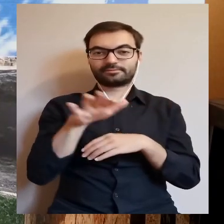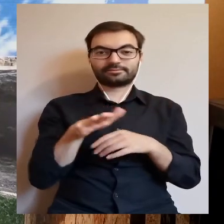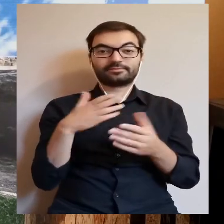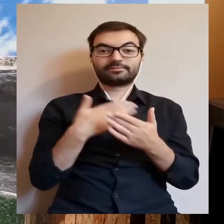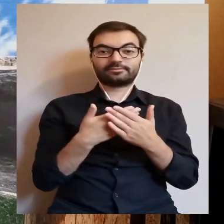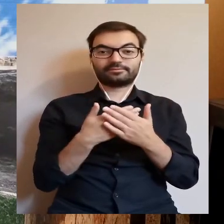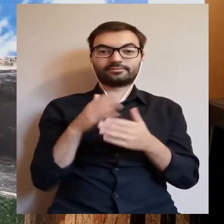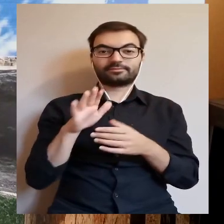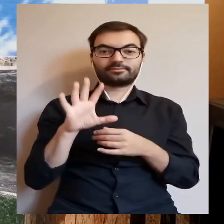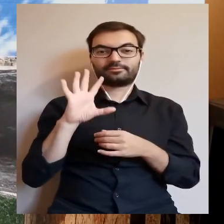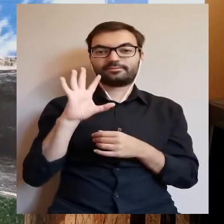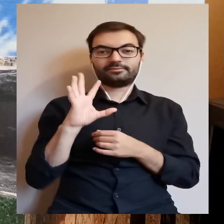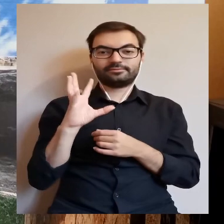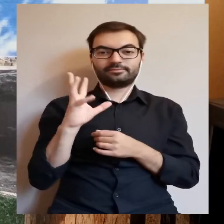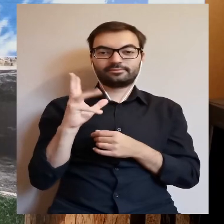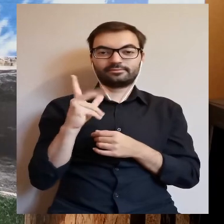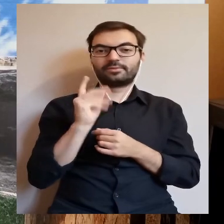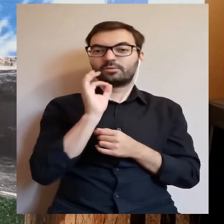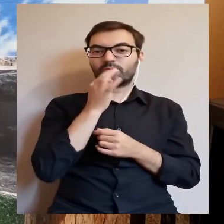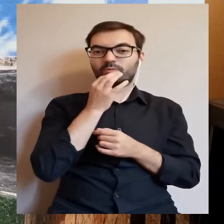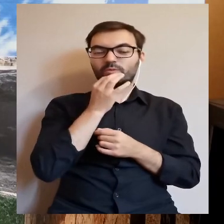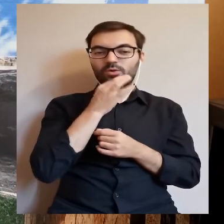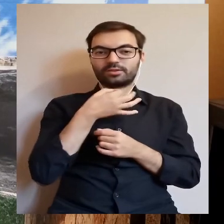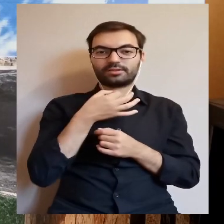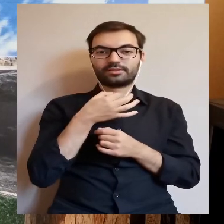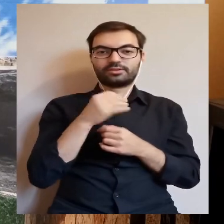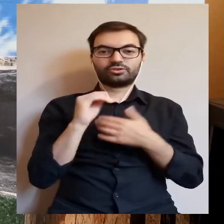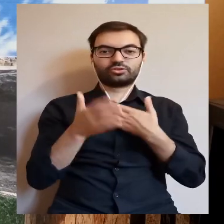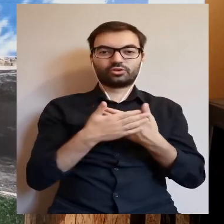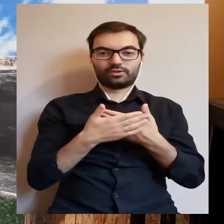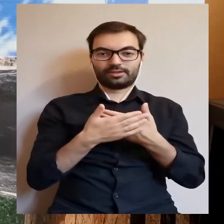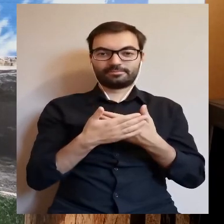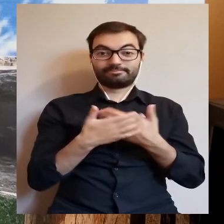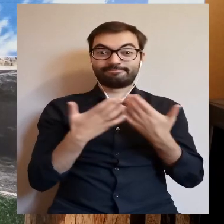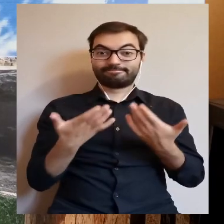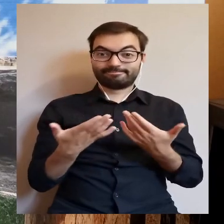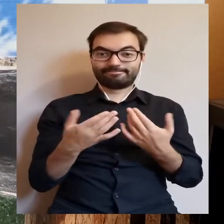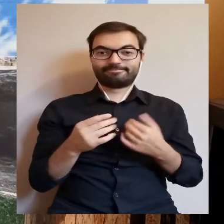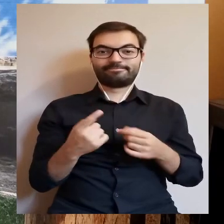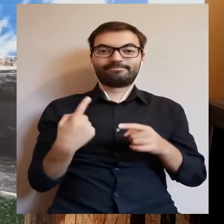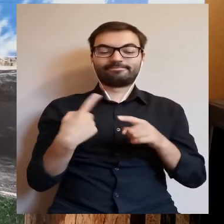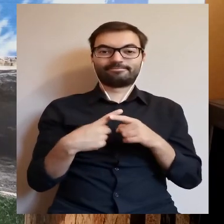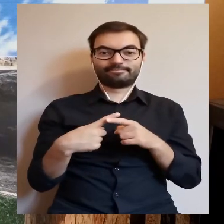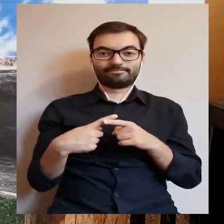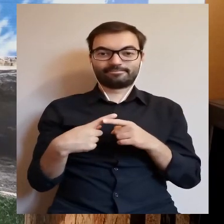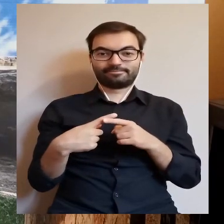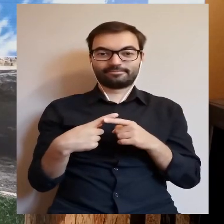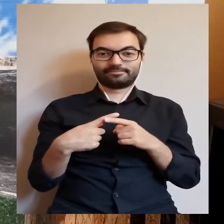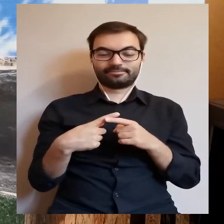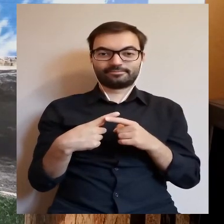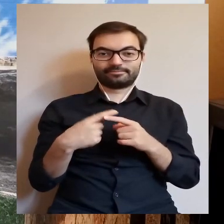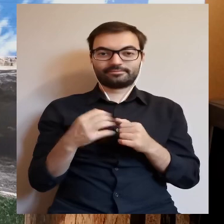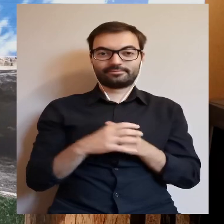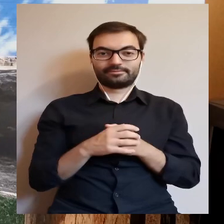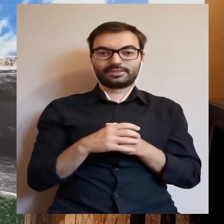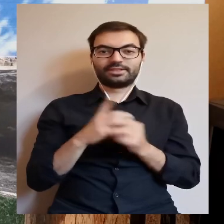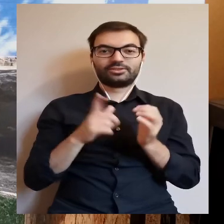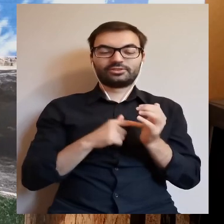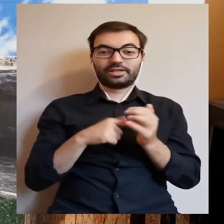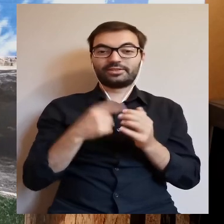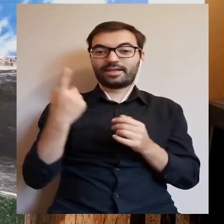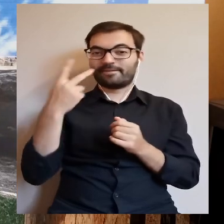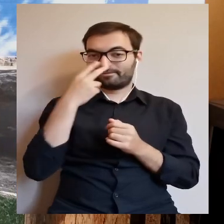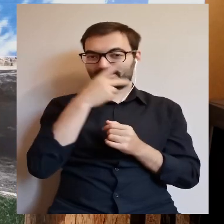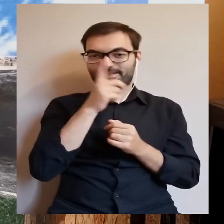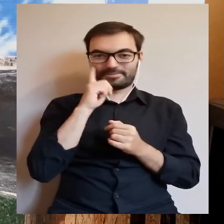dworu starosty, ponieważ starosta miał przepiękną młodziusieńką żonę, która w dodatku tak urokliwie się